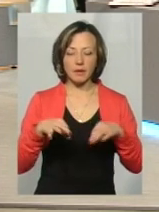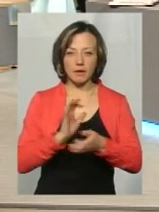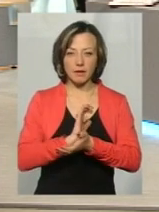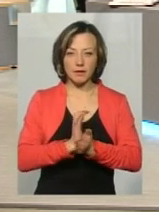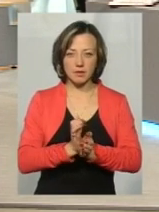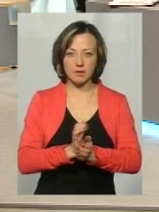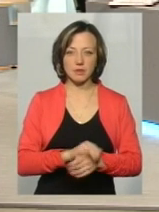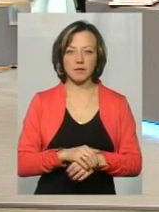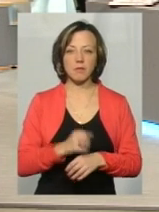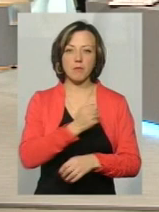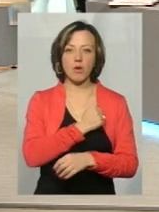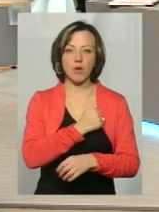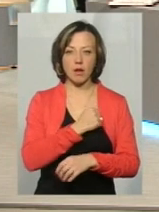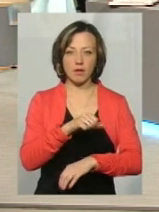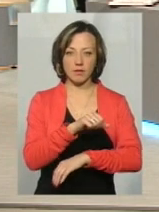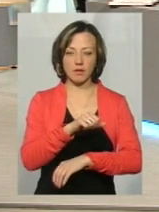обрангуй.